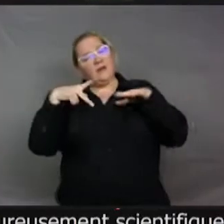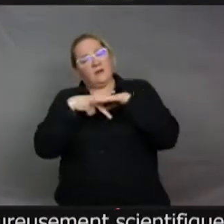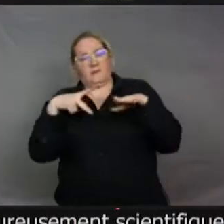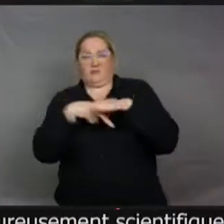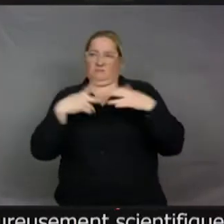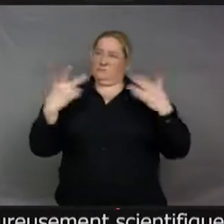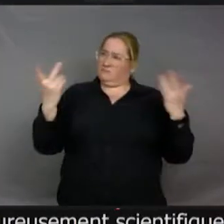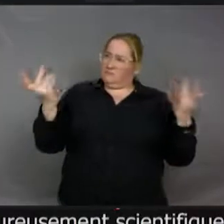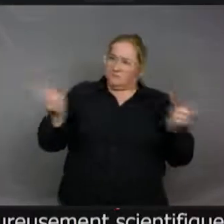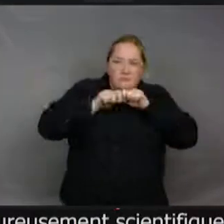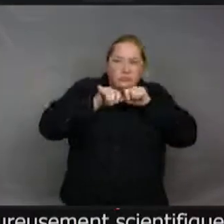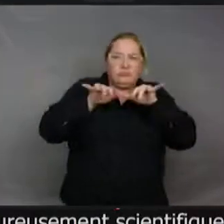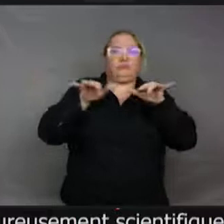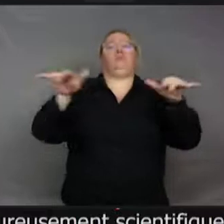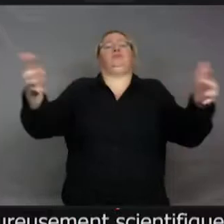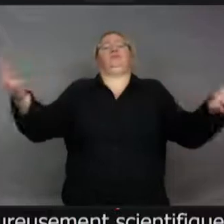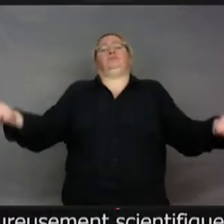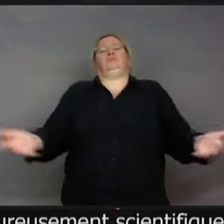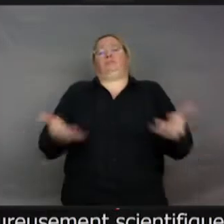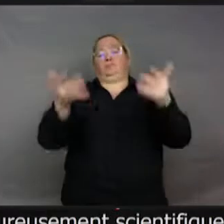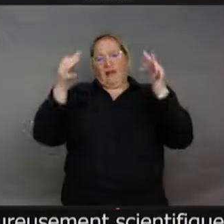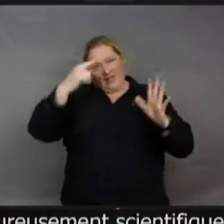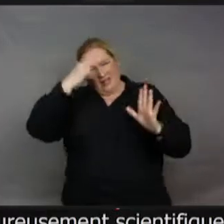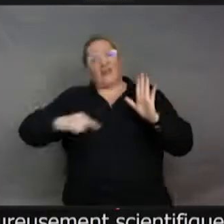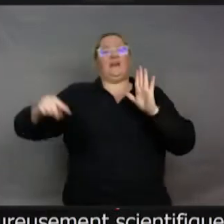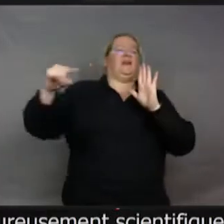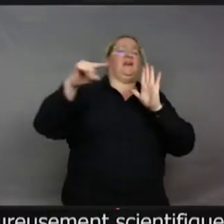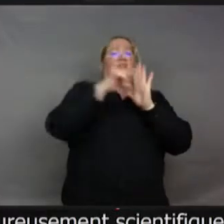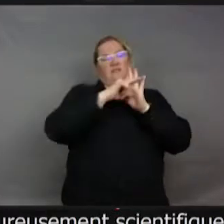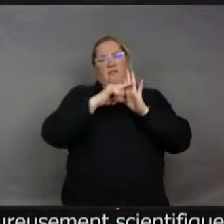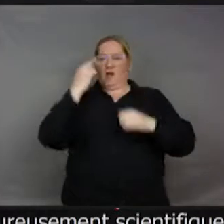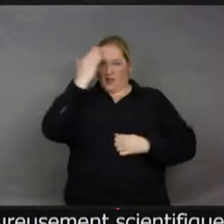pousser l'éthique animale, pousser dans le monde de l'éthique animale.